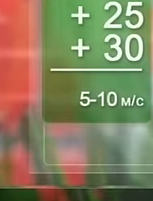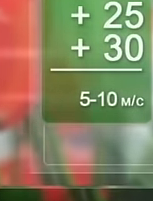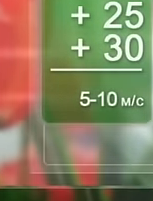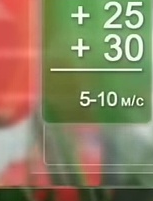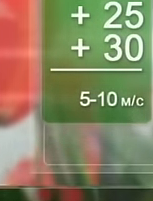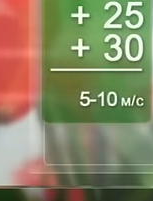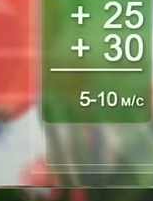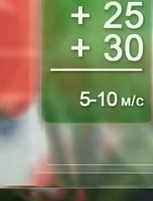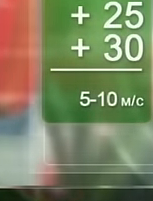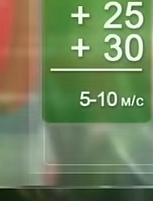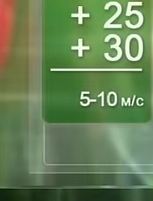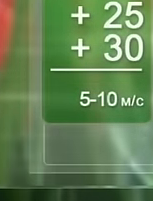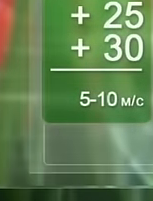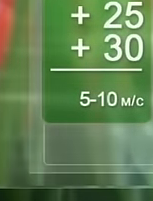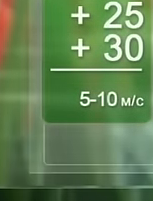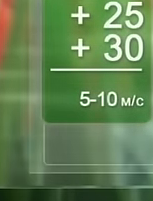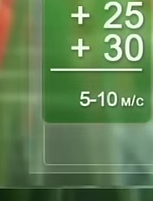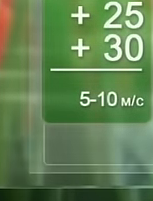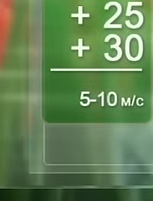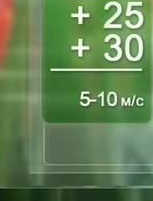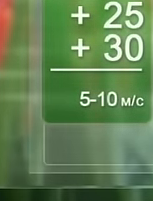тепла, в день – до 27-32.